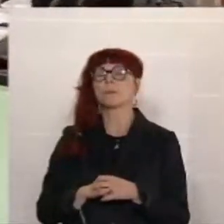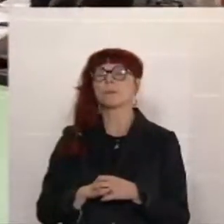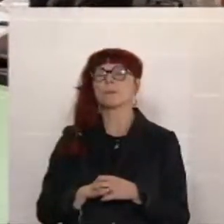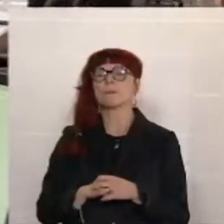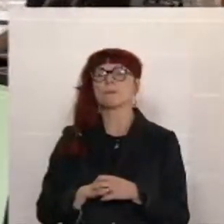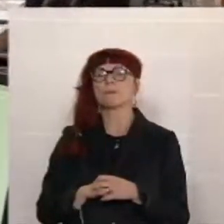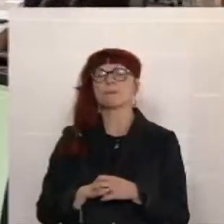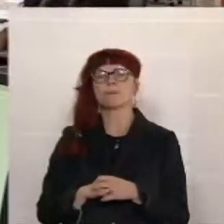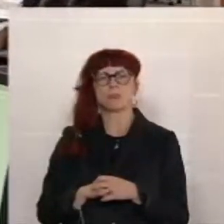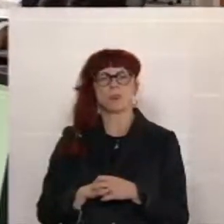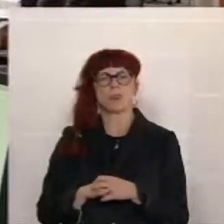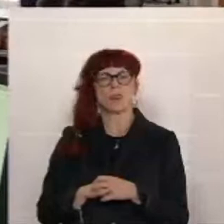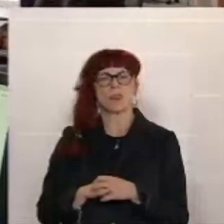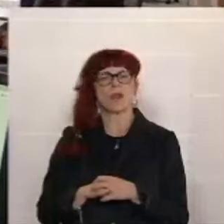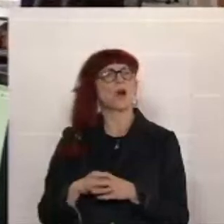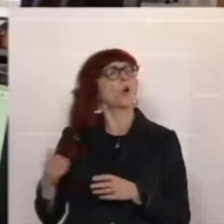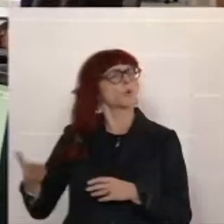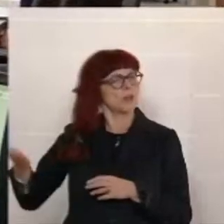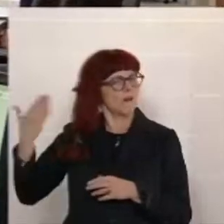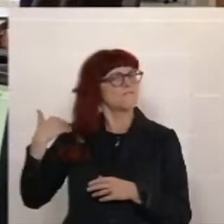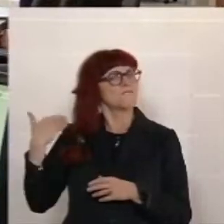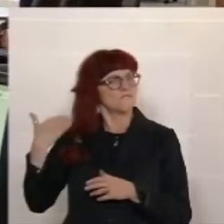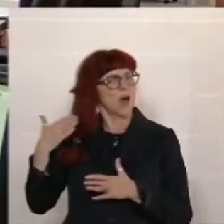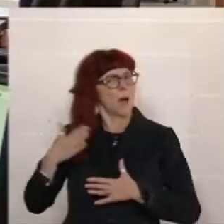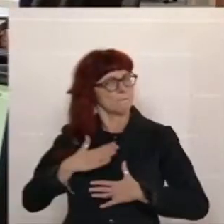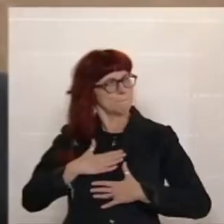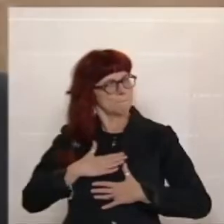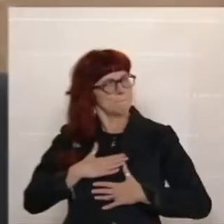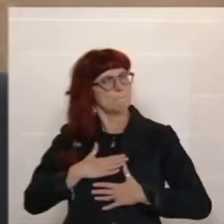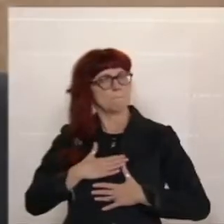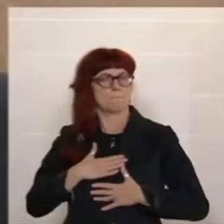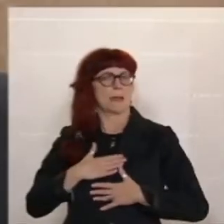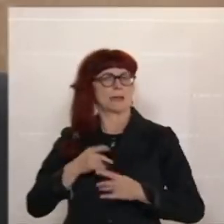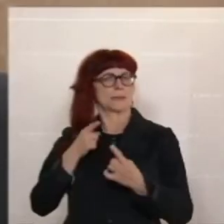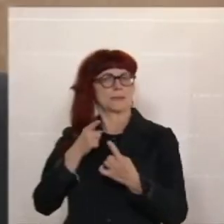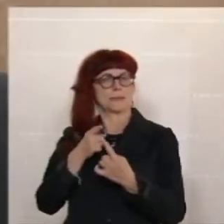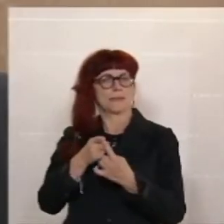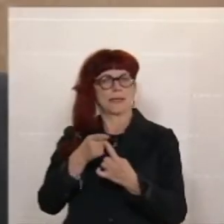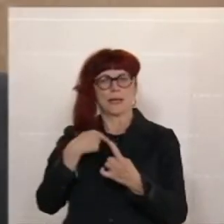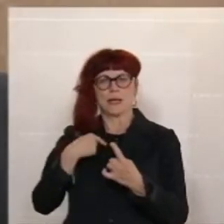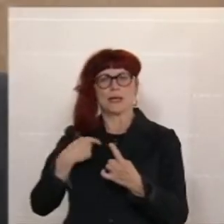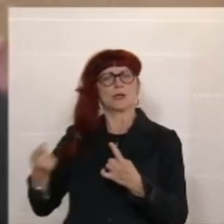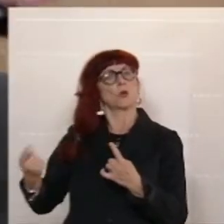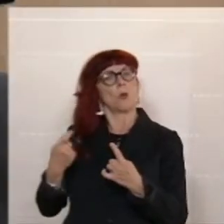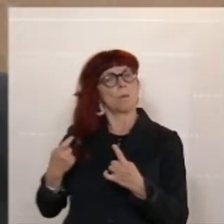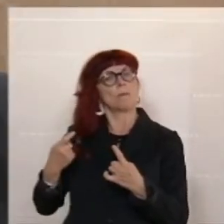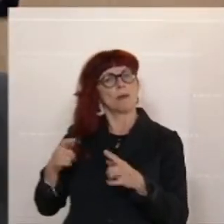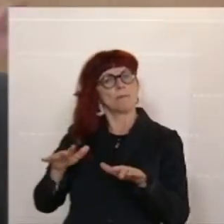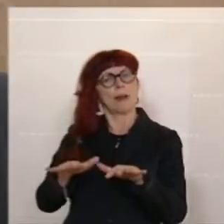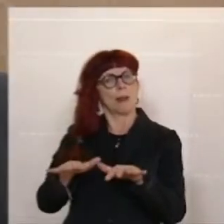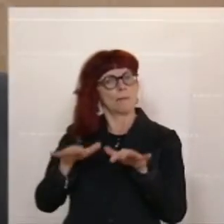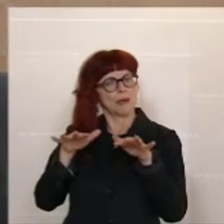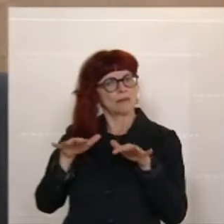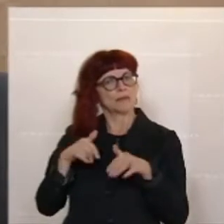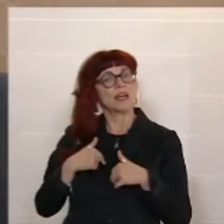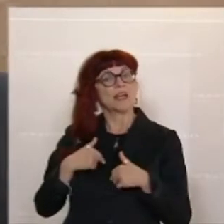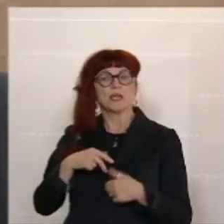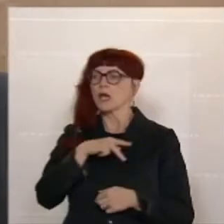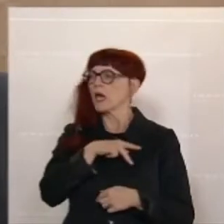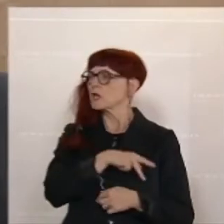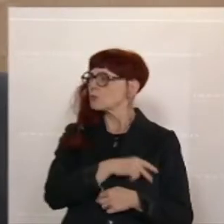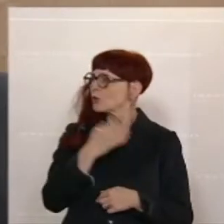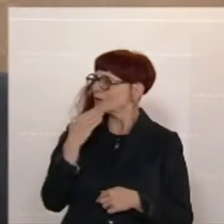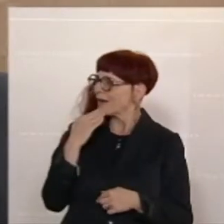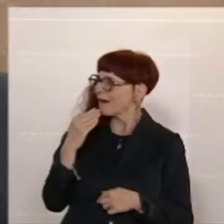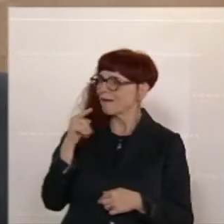Mehrfach, und das war eigentlich mein Ansinnen, als ich hier in das Hohe Haus gekommen bin, war ich der SPÖ sehr dankbar,